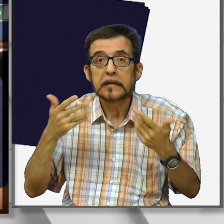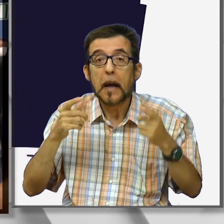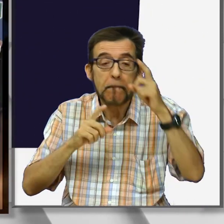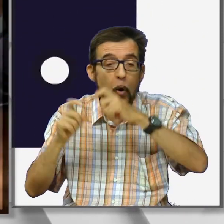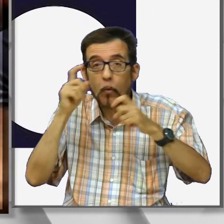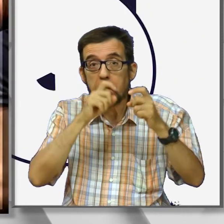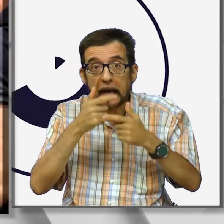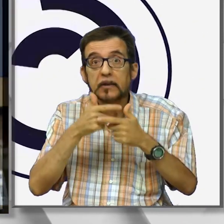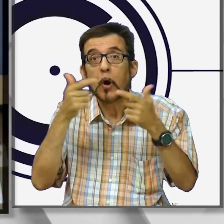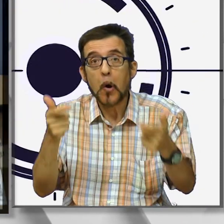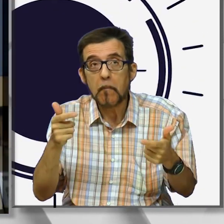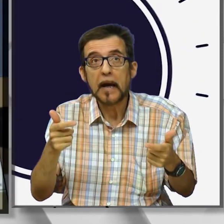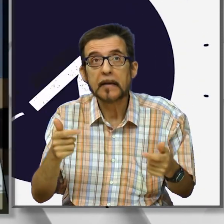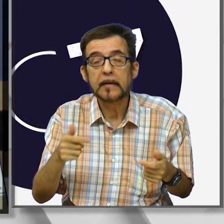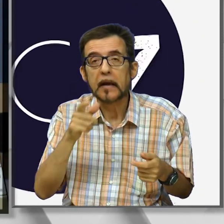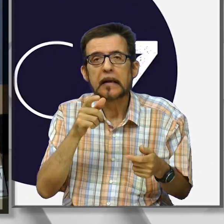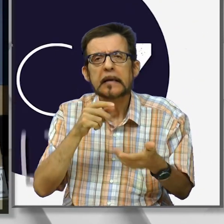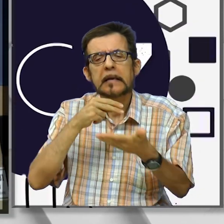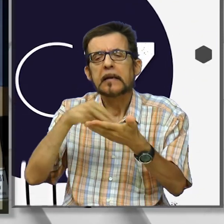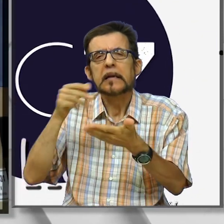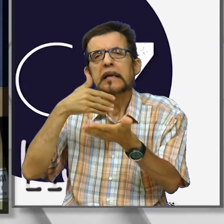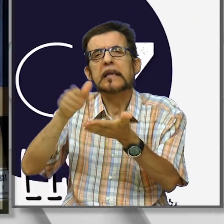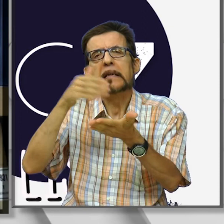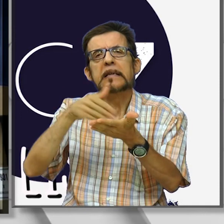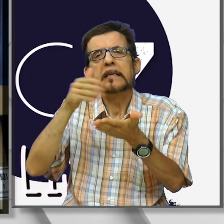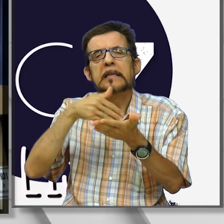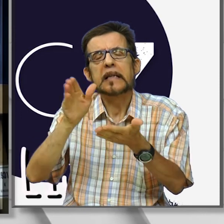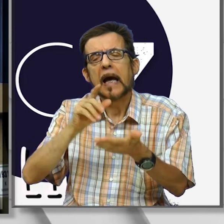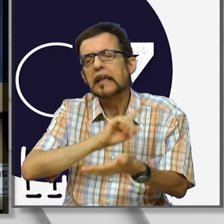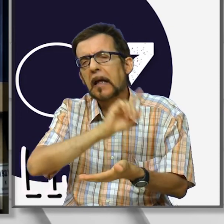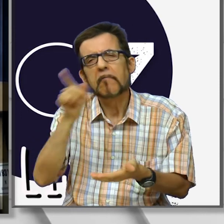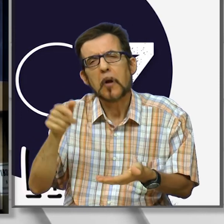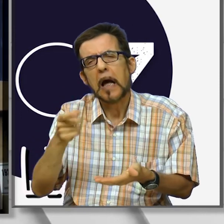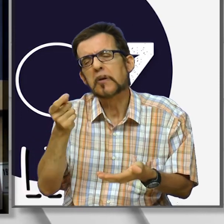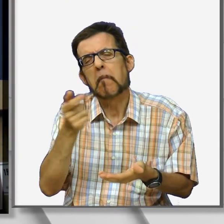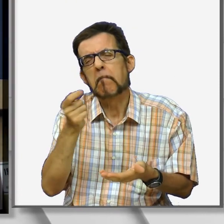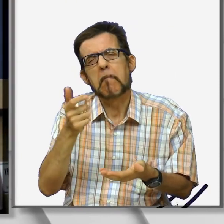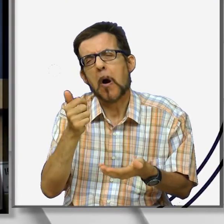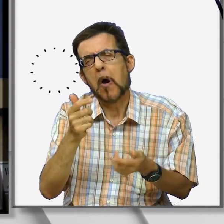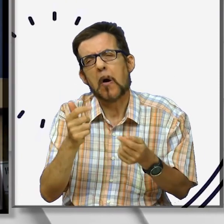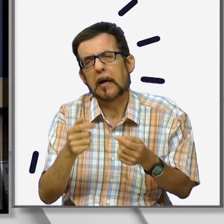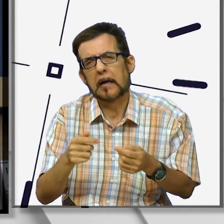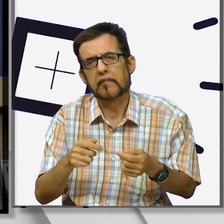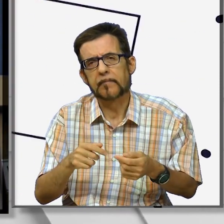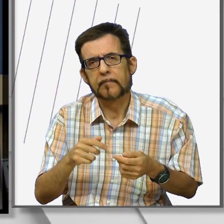gli operatori del settore. Le disdette per il momento sono molto molto limitate,